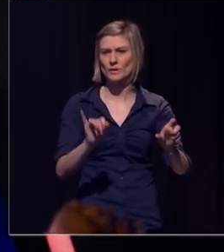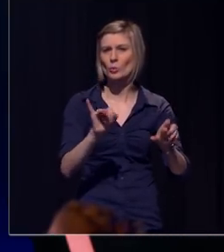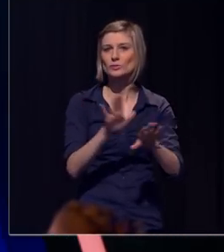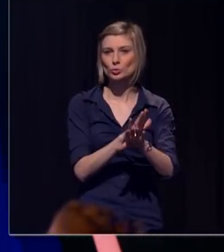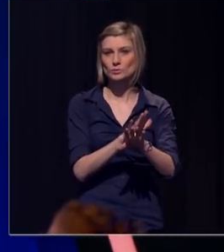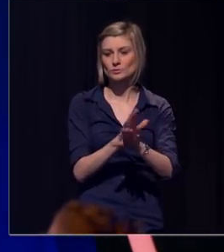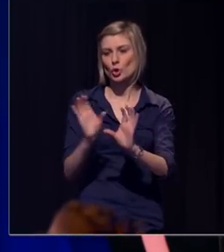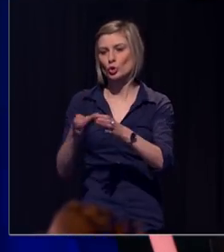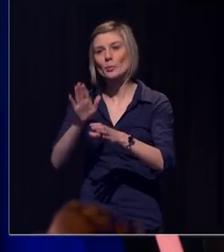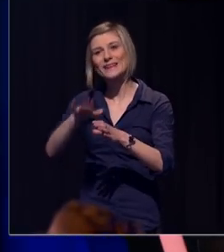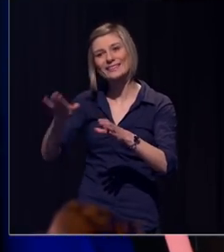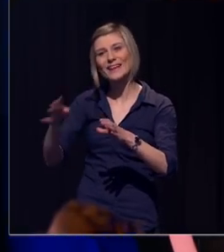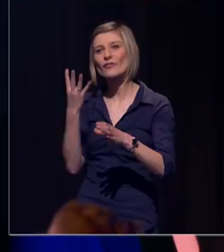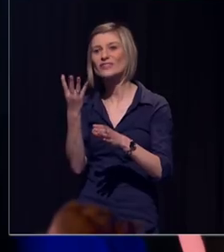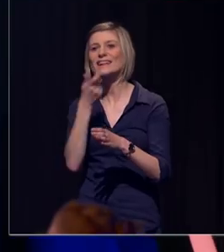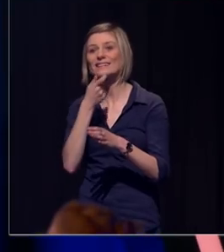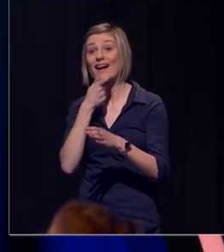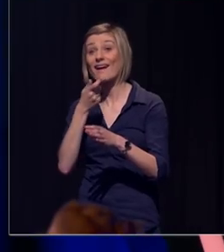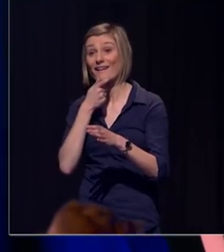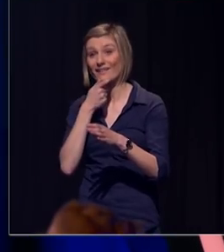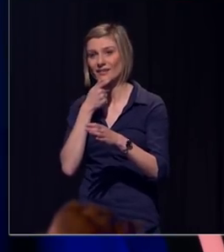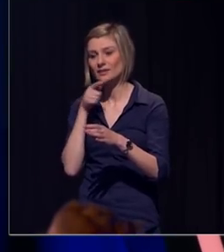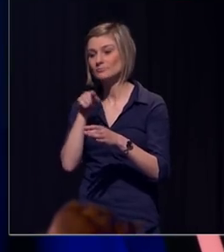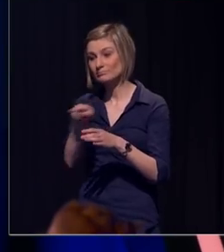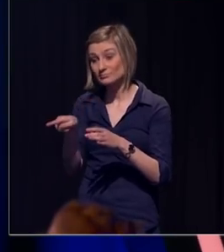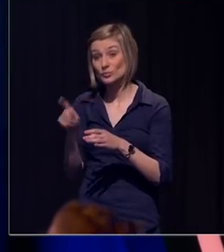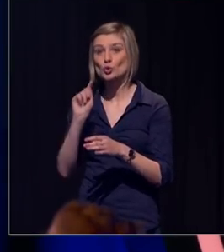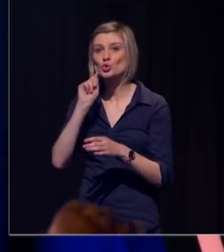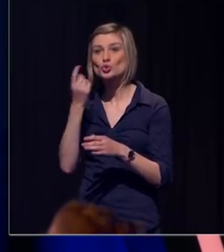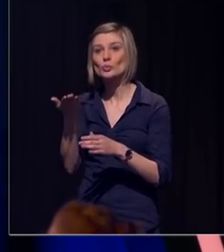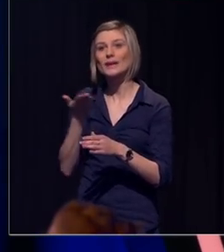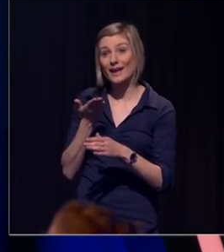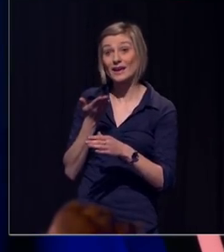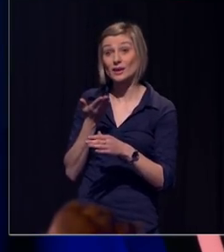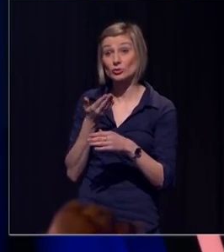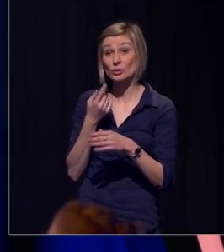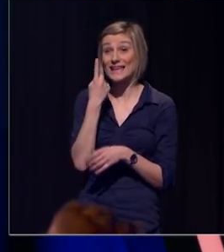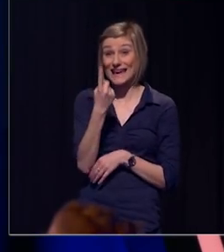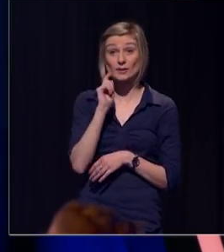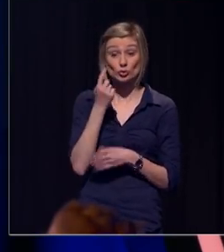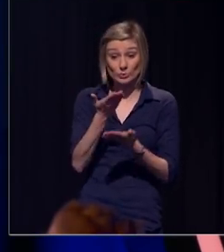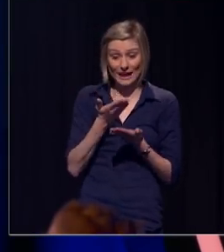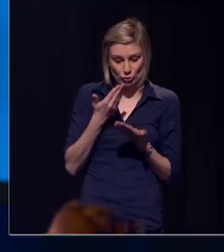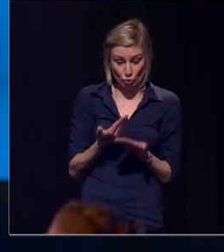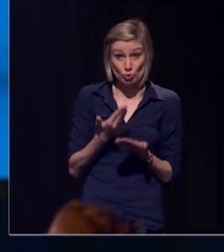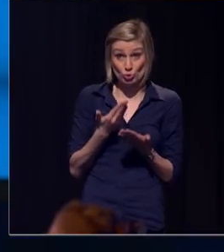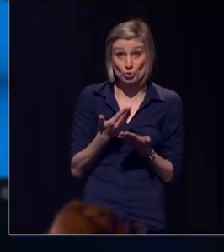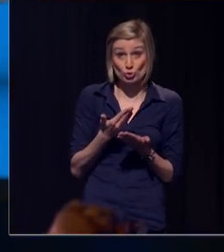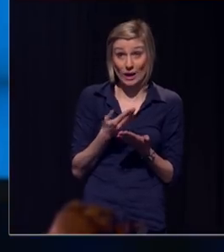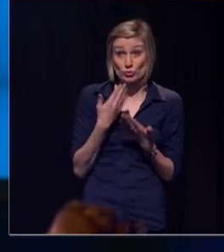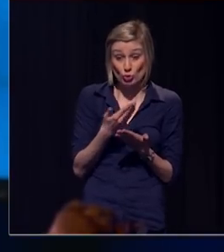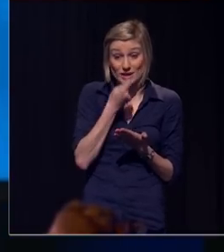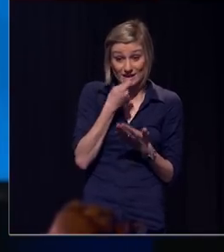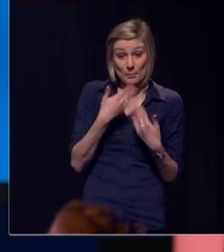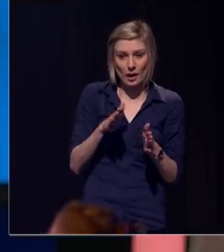kiezen tussen één marshmallow nu eten of twee marshmallows binnen twintig minuten. En eigenlijk zie je